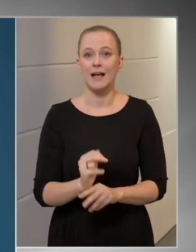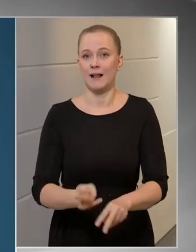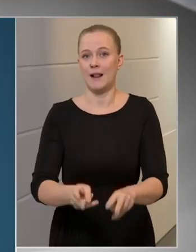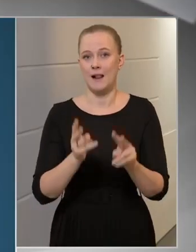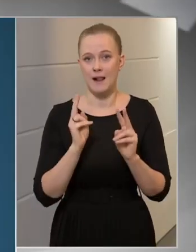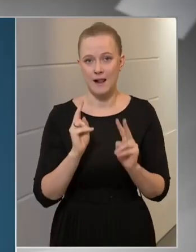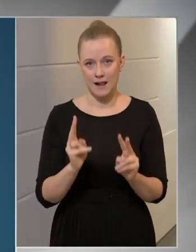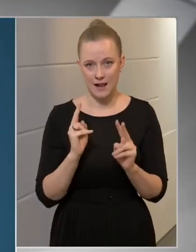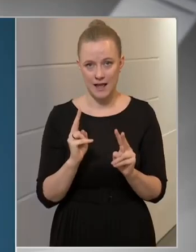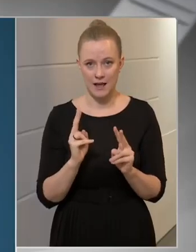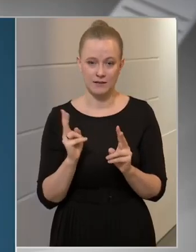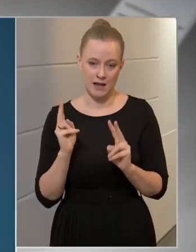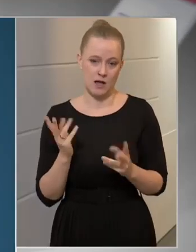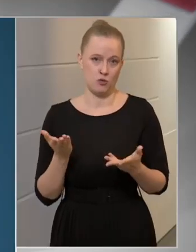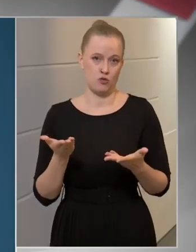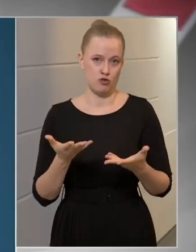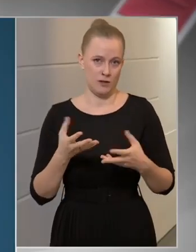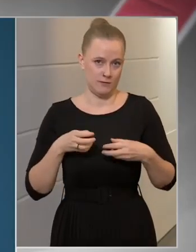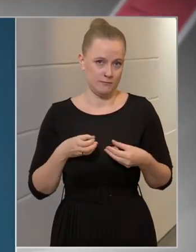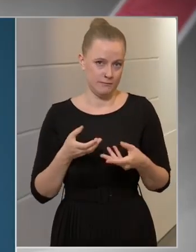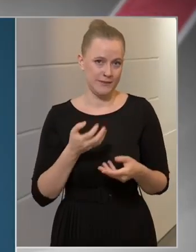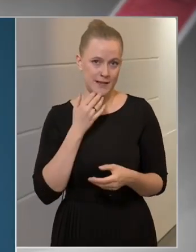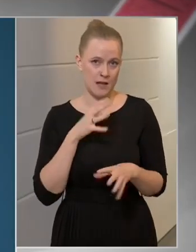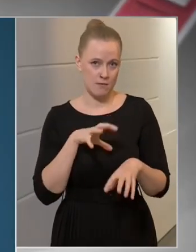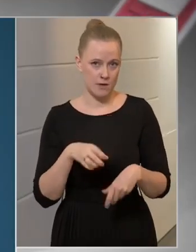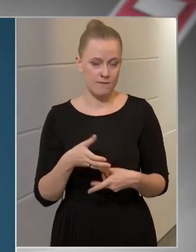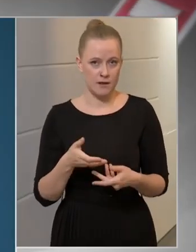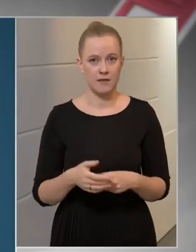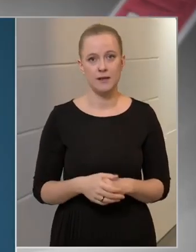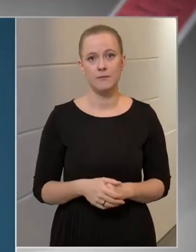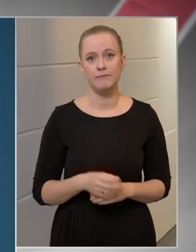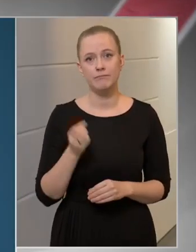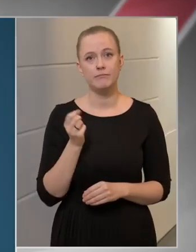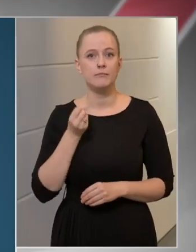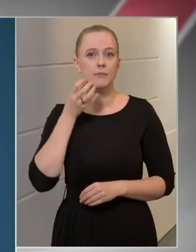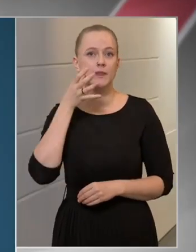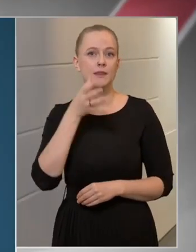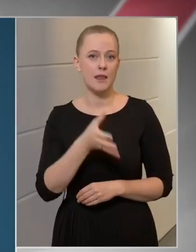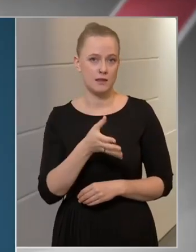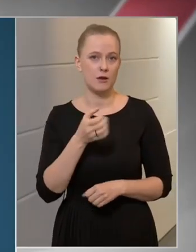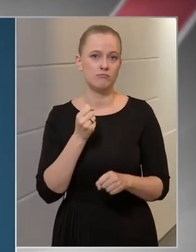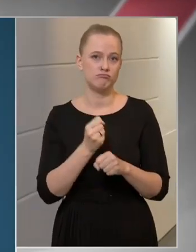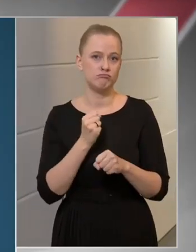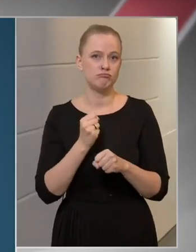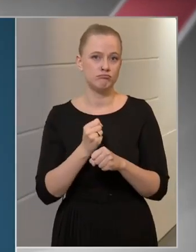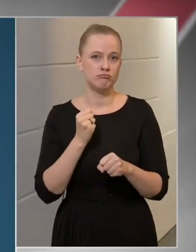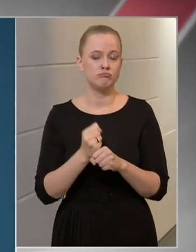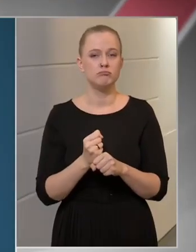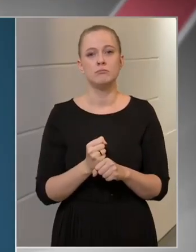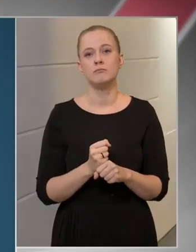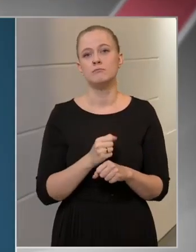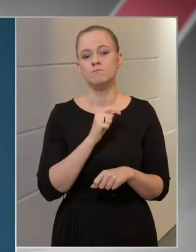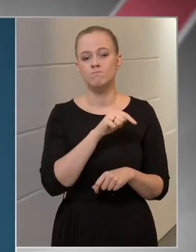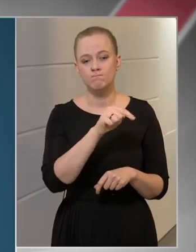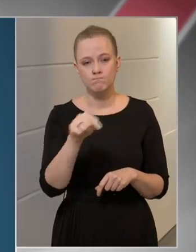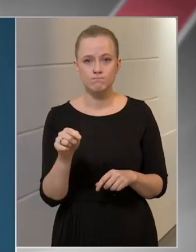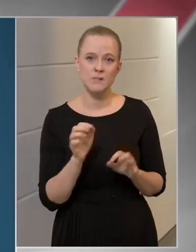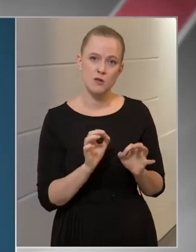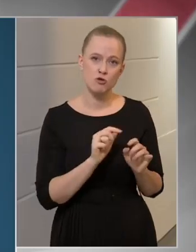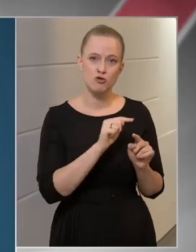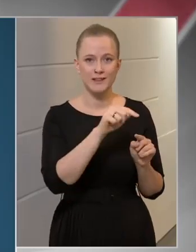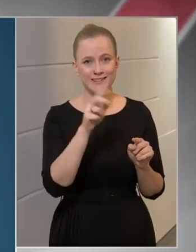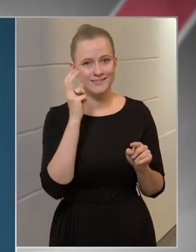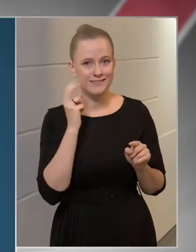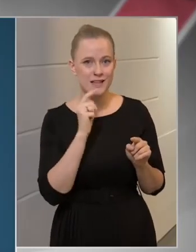vehetik ezt a lehetőséget. Minden nap elvégezzük bizonyos intézményekben,